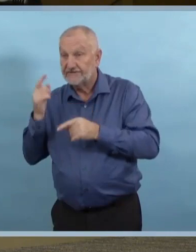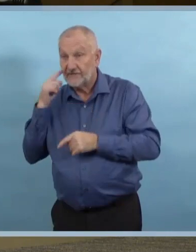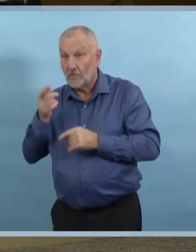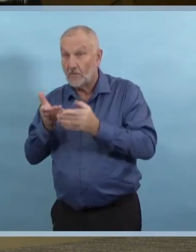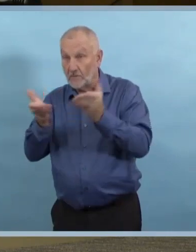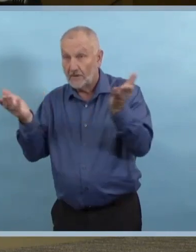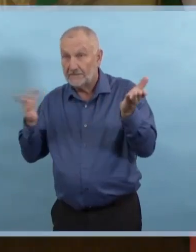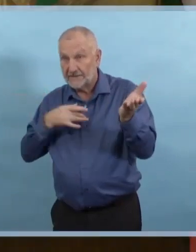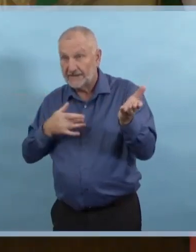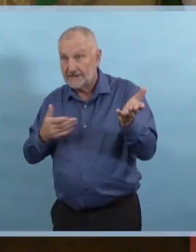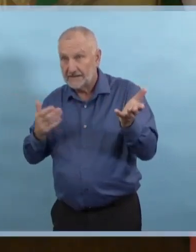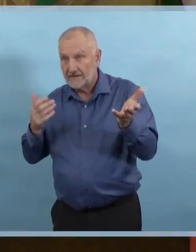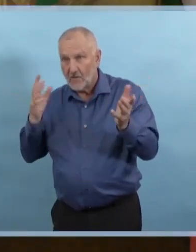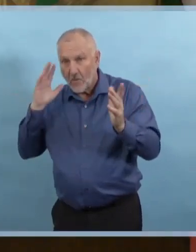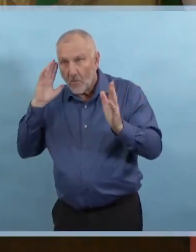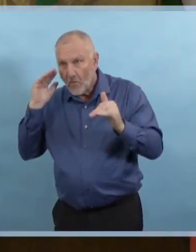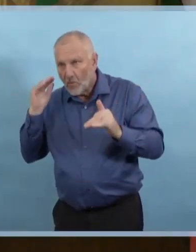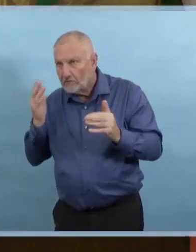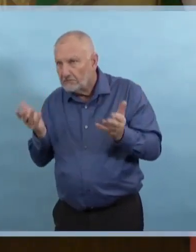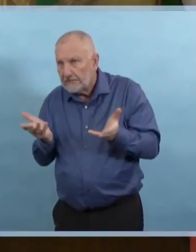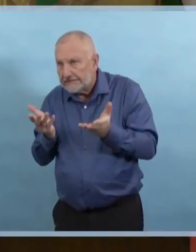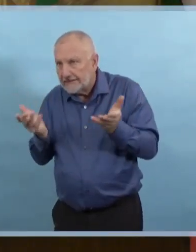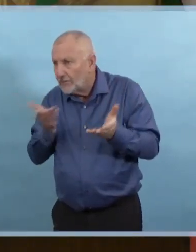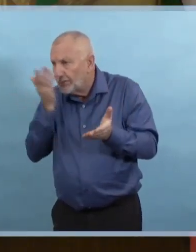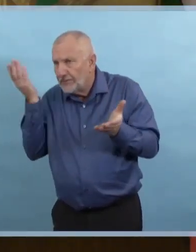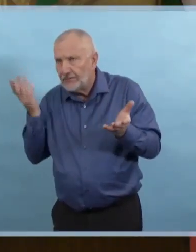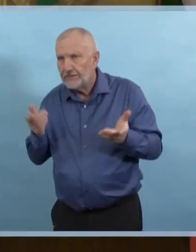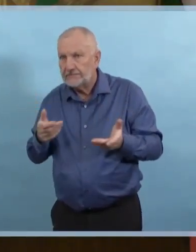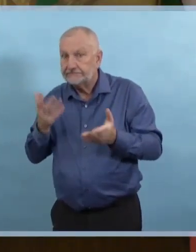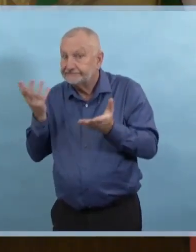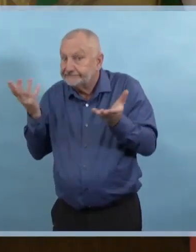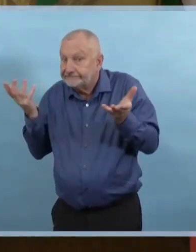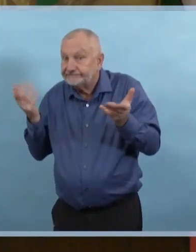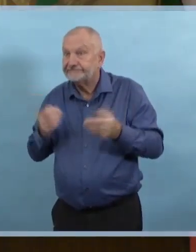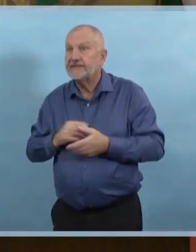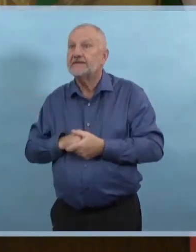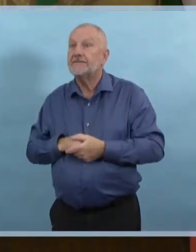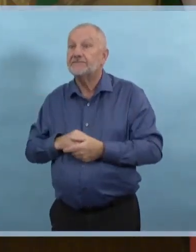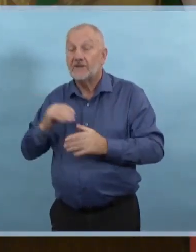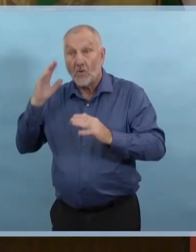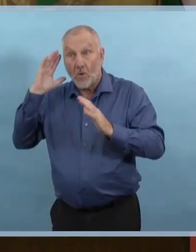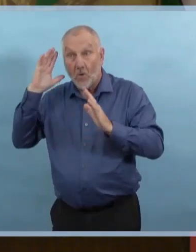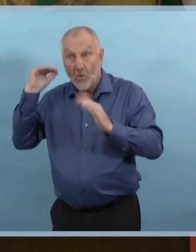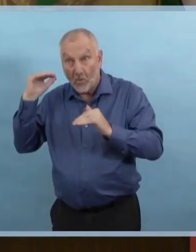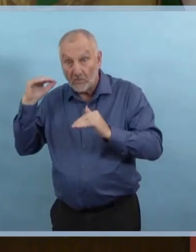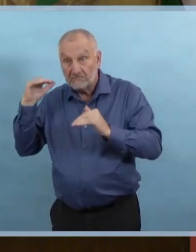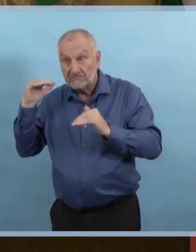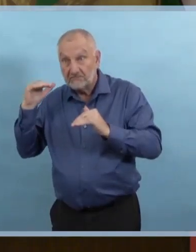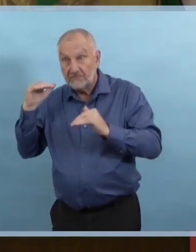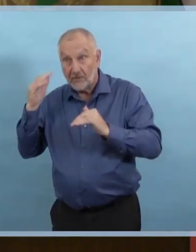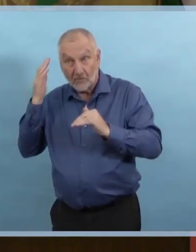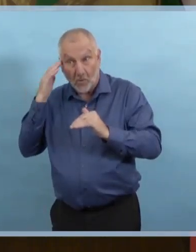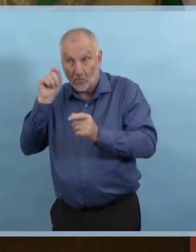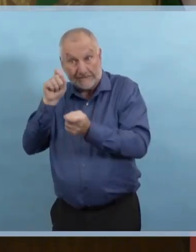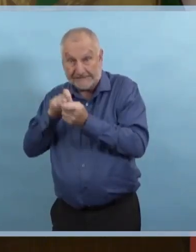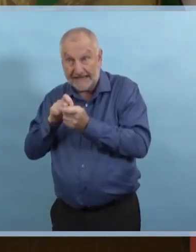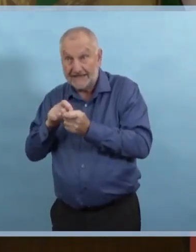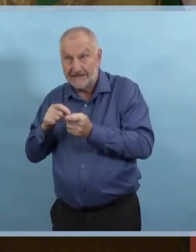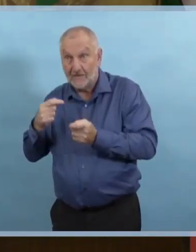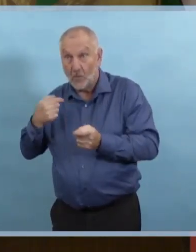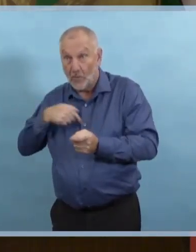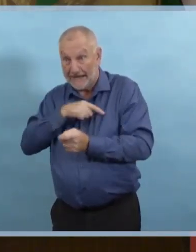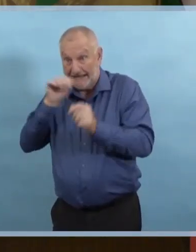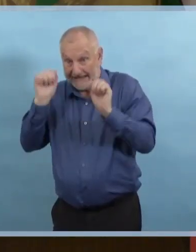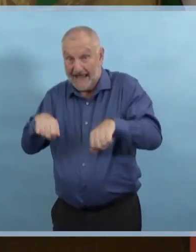exactement ce que nous pouvons faire. Alors, si nous examinons nous-mêmes, nos proches, nous pouvons réduire nos risques maintenant, dès aujourd